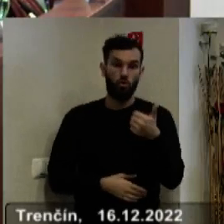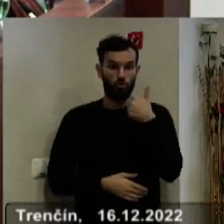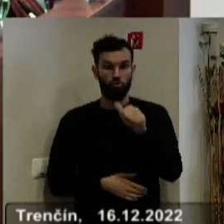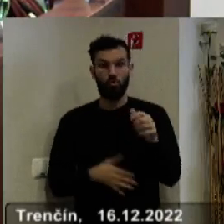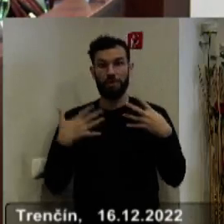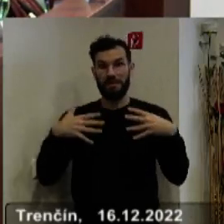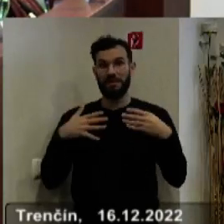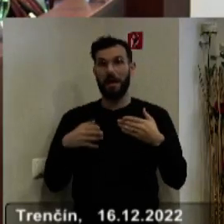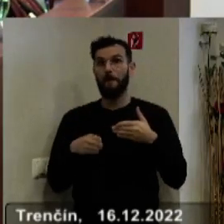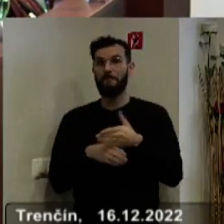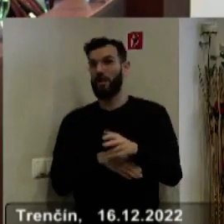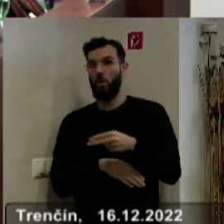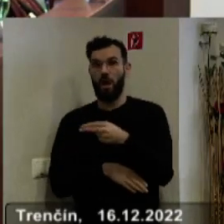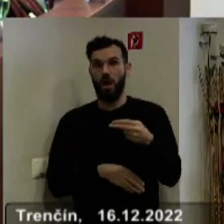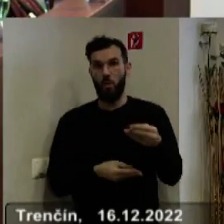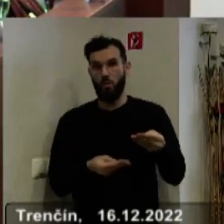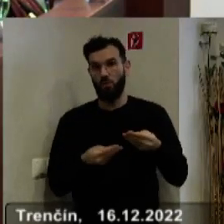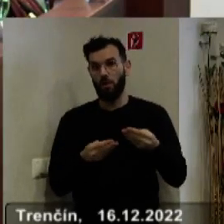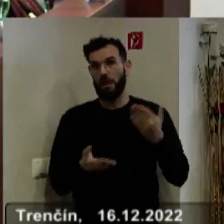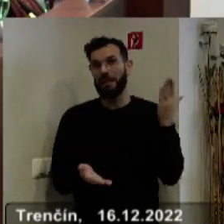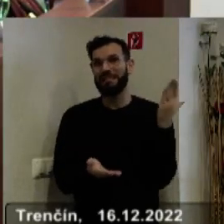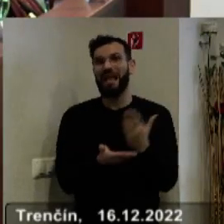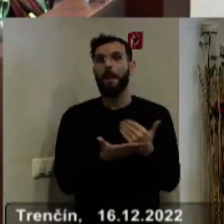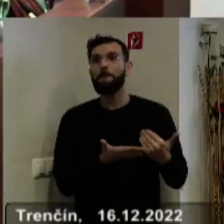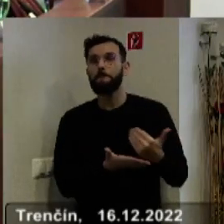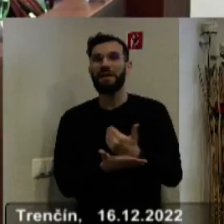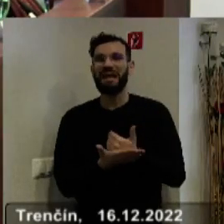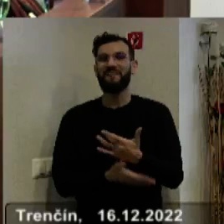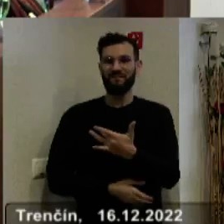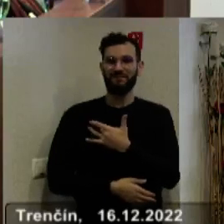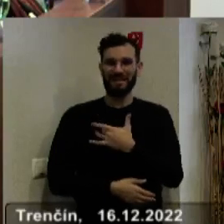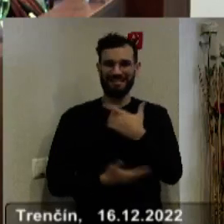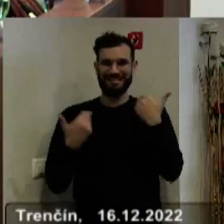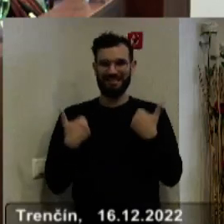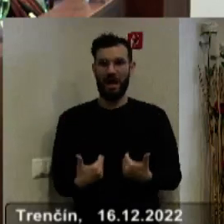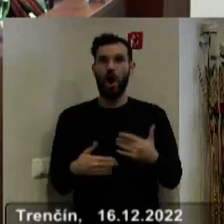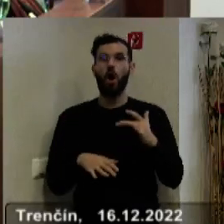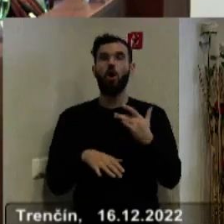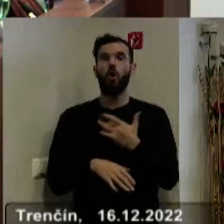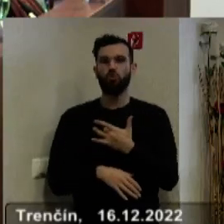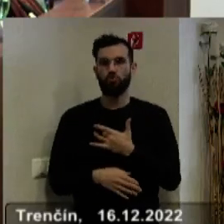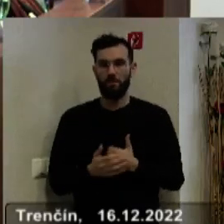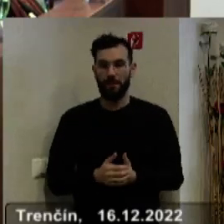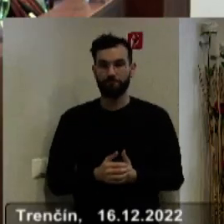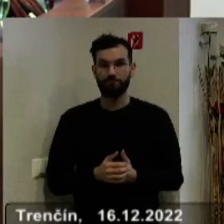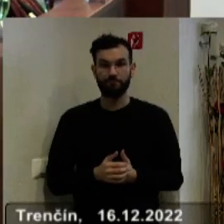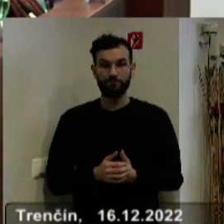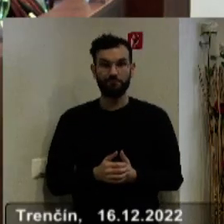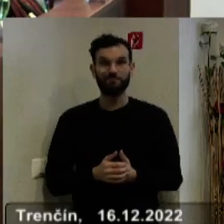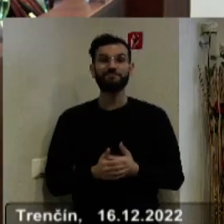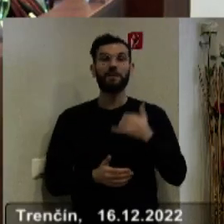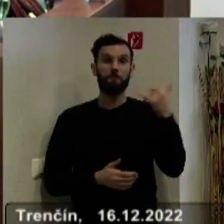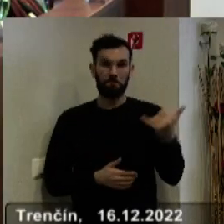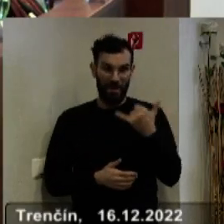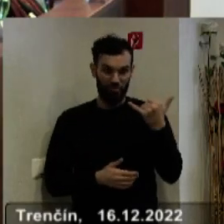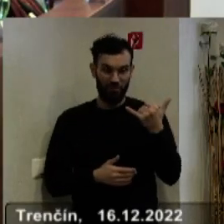119 miliónov eur za dane príjmov fyzických osvob. A ten rozpočet bežných sa nám